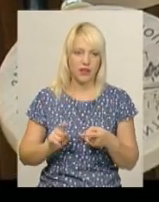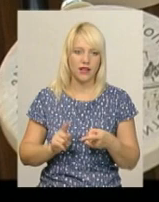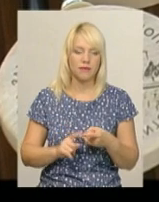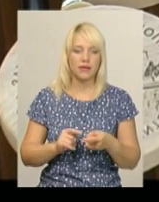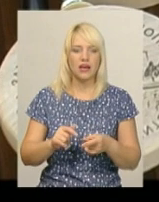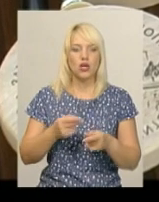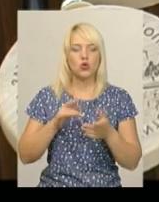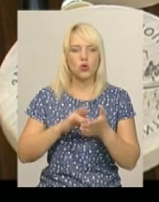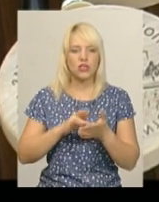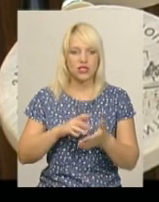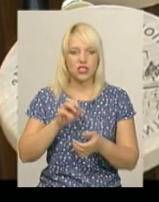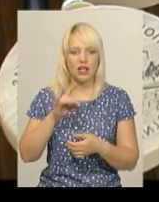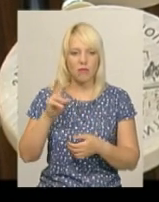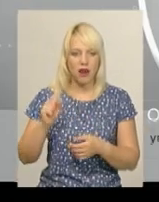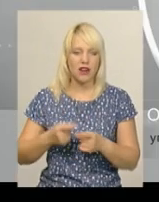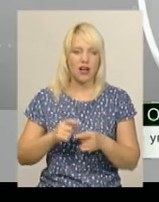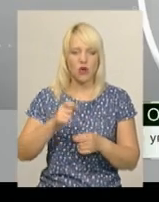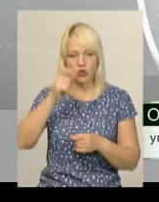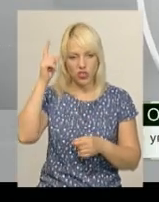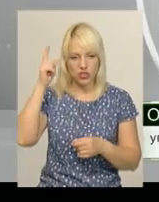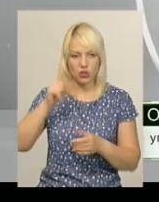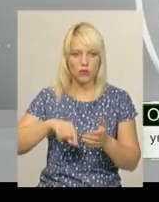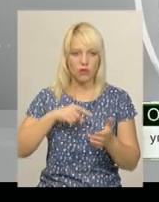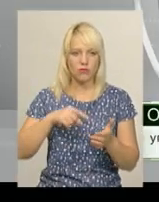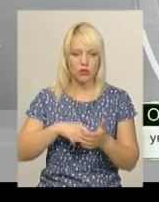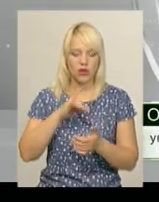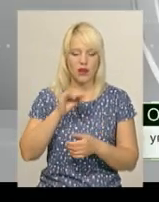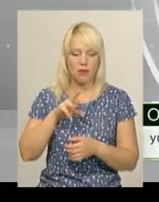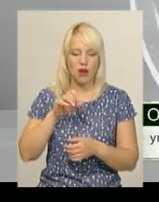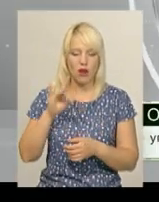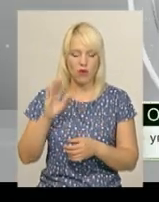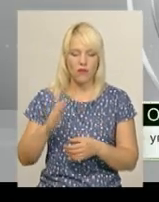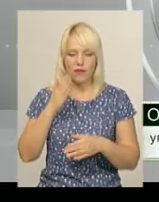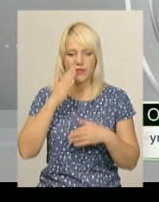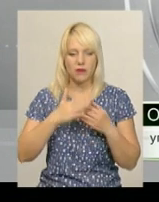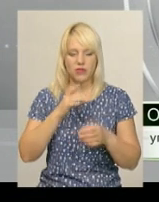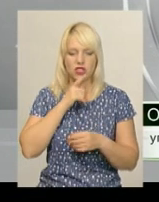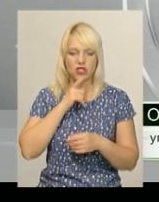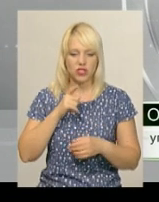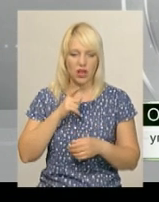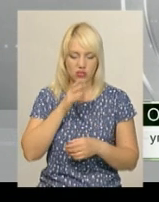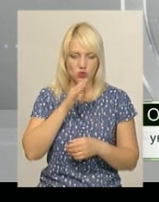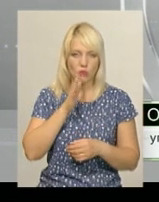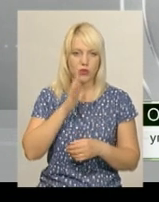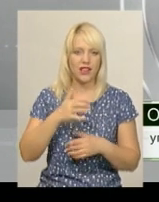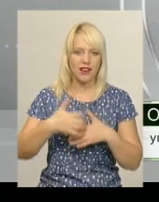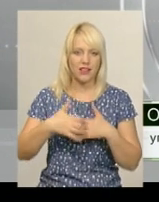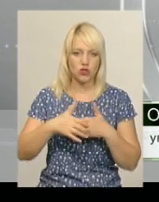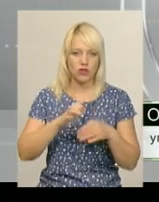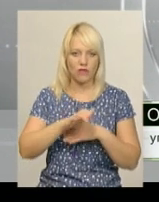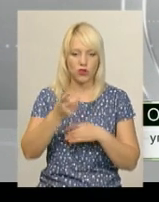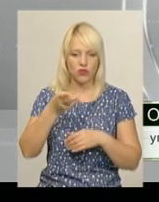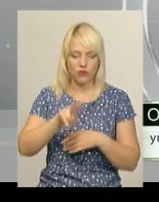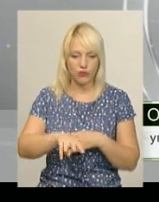«Туристична марка» у чеському місті Римаров. З найближчим часом Херсон планує виготовлення двох марок, Чернігівська область